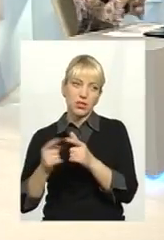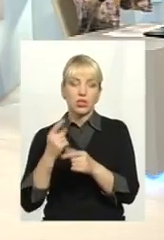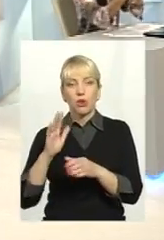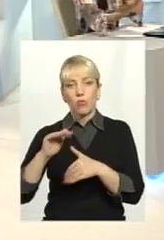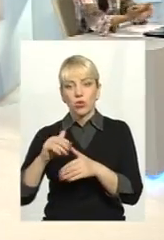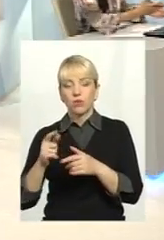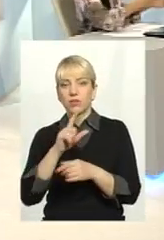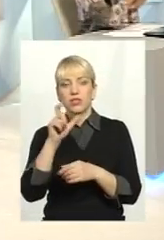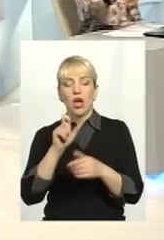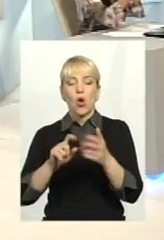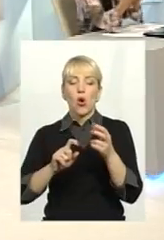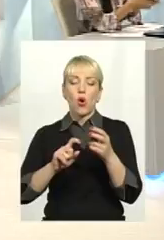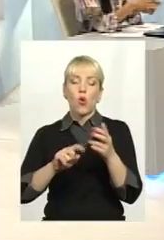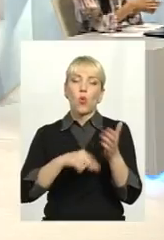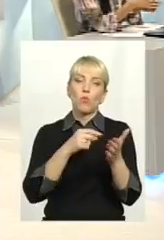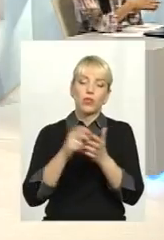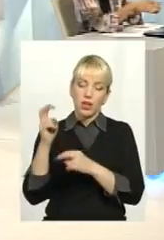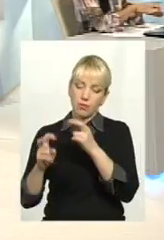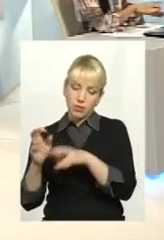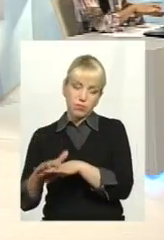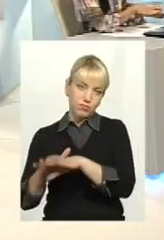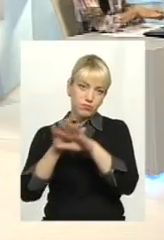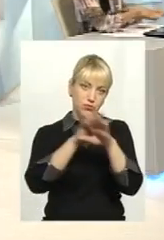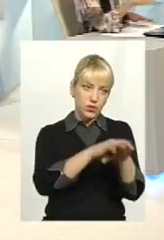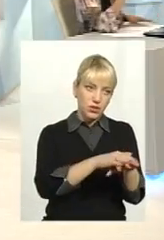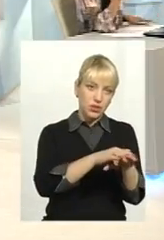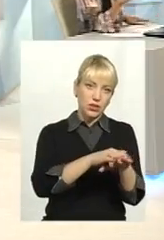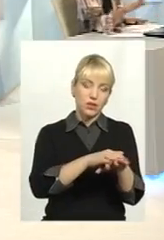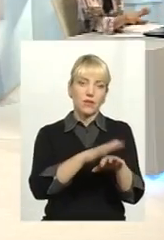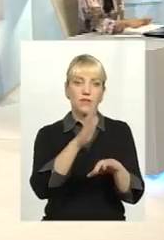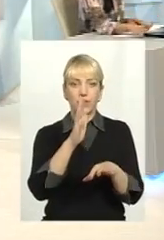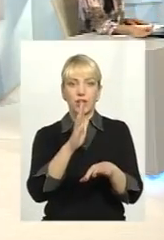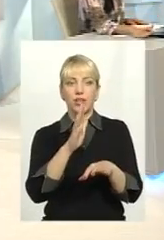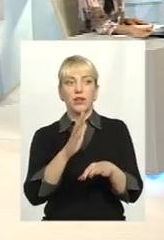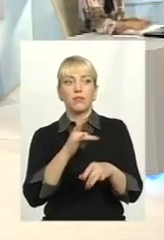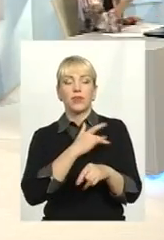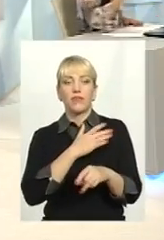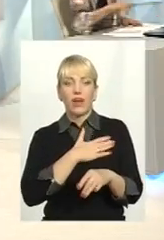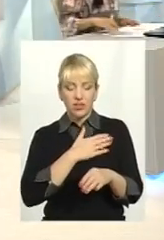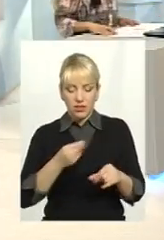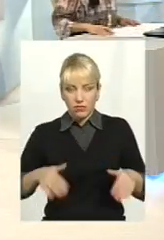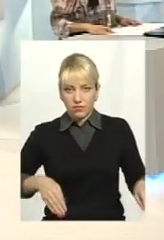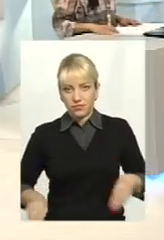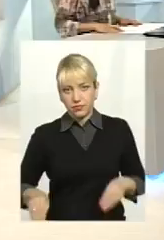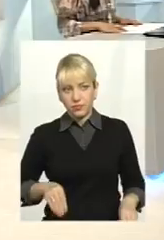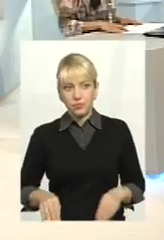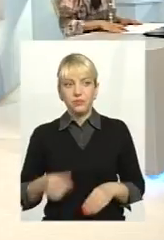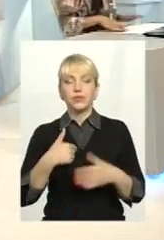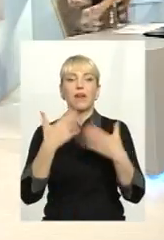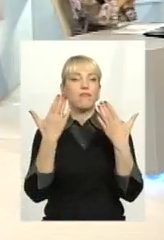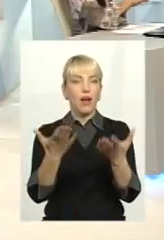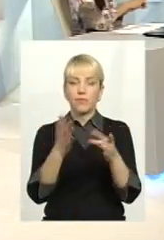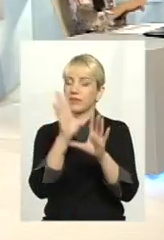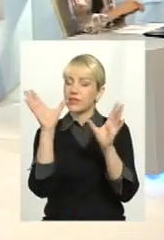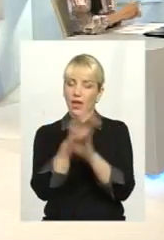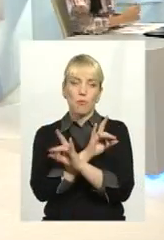комунальних підприємств, знову же фактично, транзитом, проходять в приватній Я вам зараз просто поясню, дуже хочу, просто спробую.